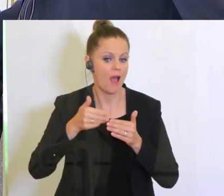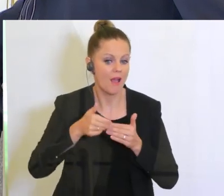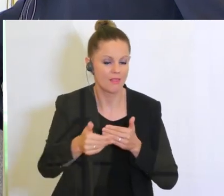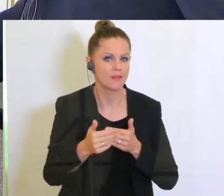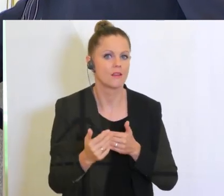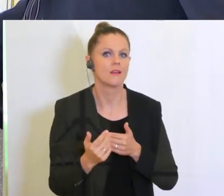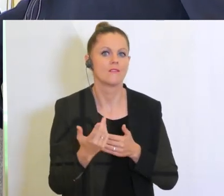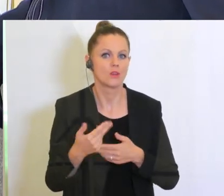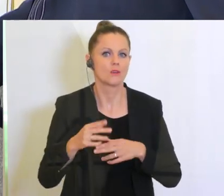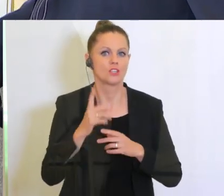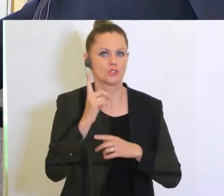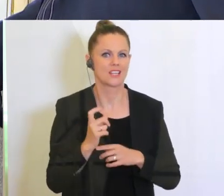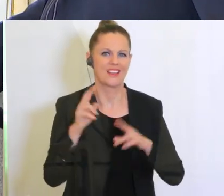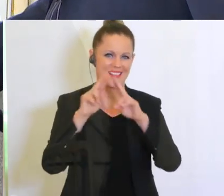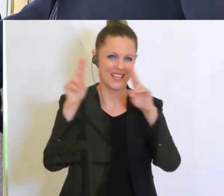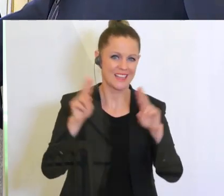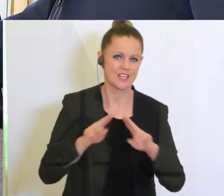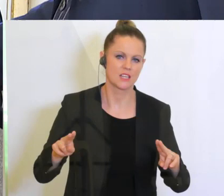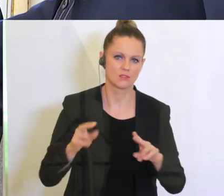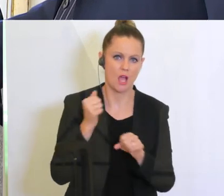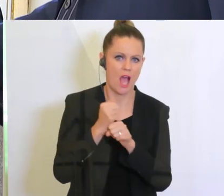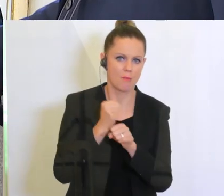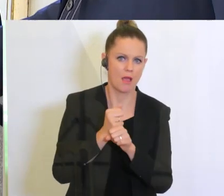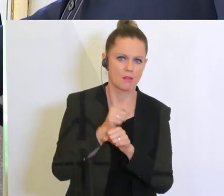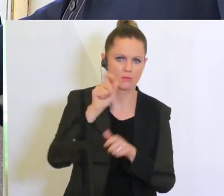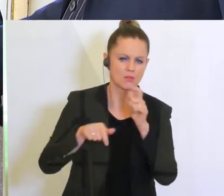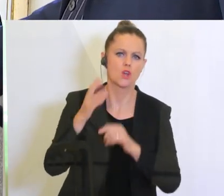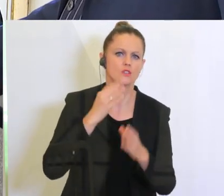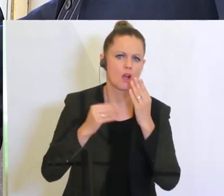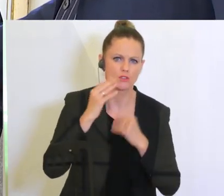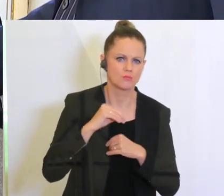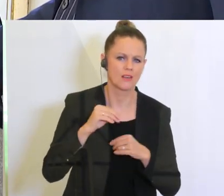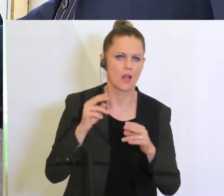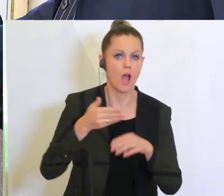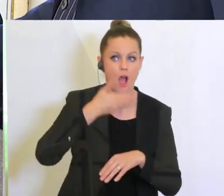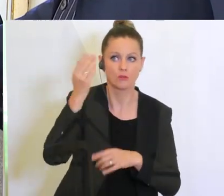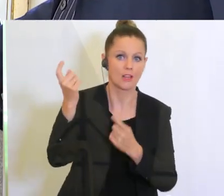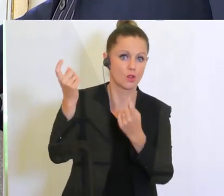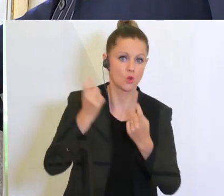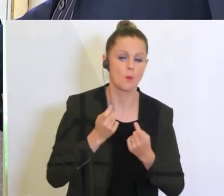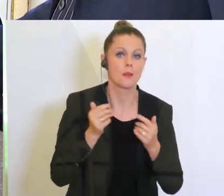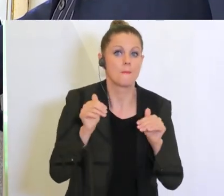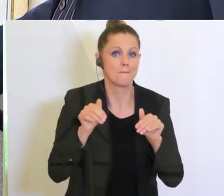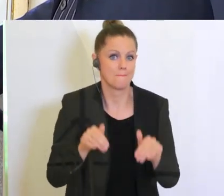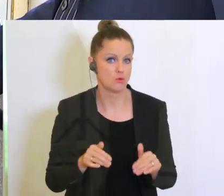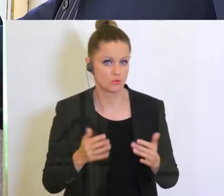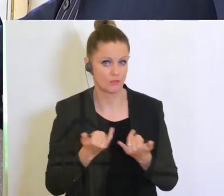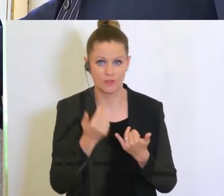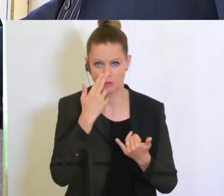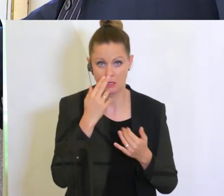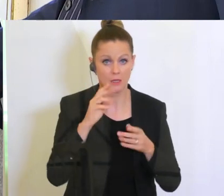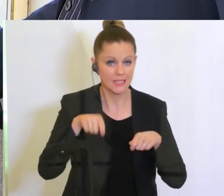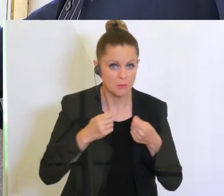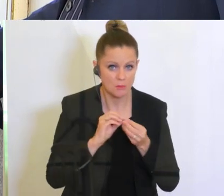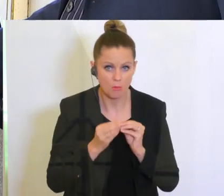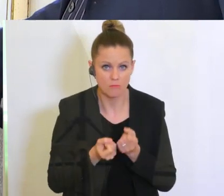werden, mit zum Beispiel internationalen Arbeitern aus, Schauspieler allfällig, die aus dem Ausland kommen müssten? Gibt es da Probleme